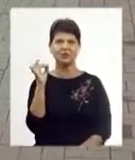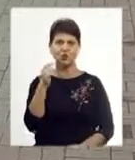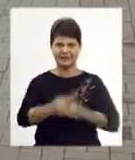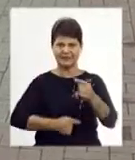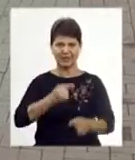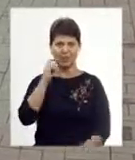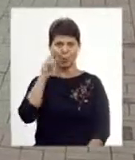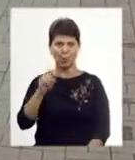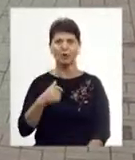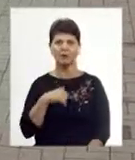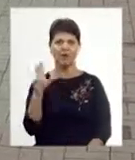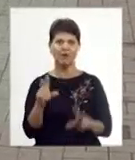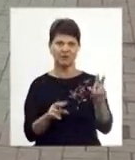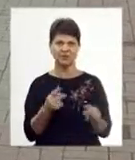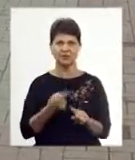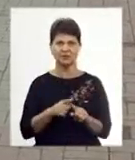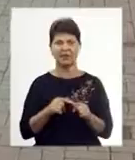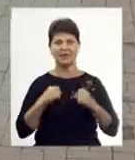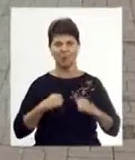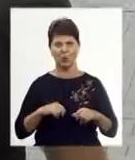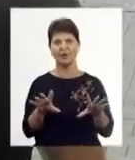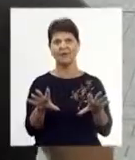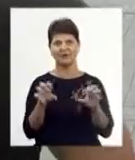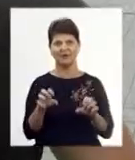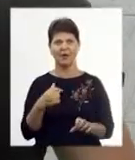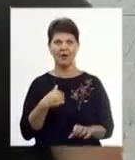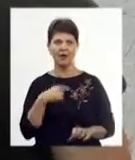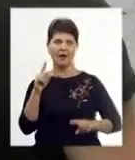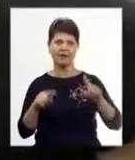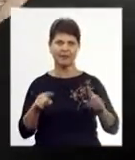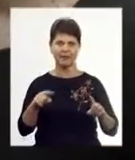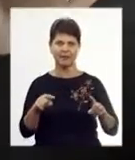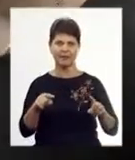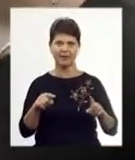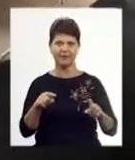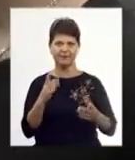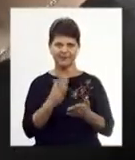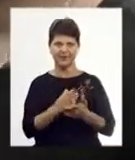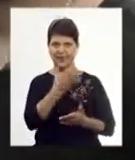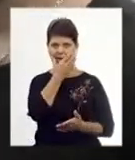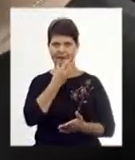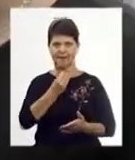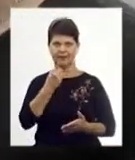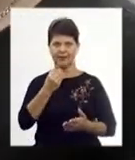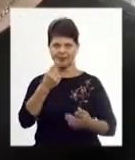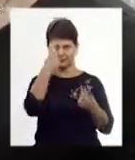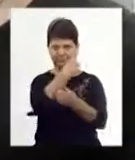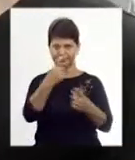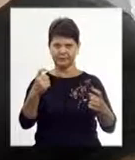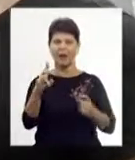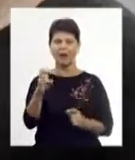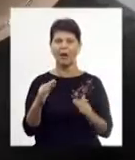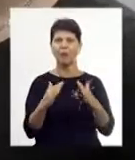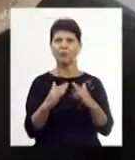Тому я вважаю це спокійно сприймаю. Є деякі вивіски, які дуже гарно виглядають на будинку.